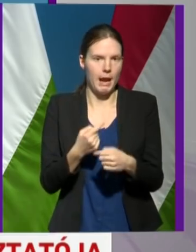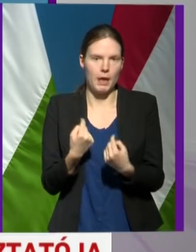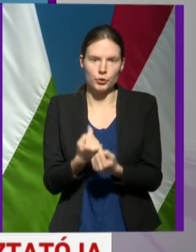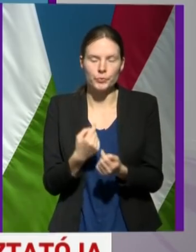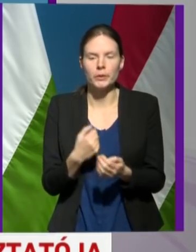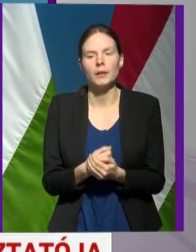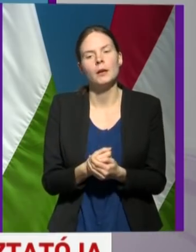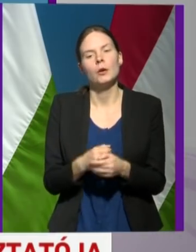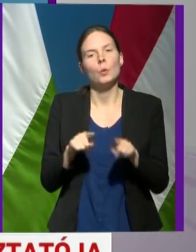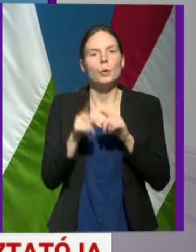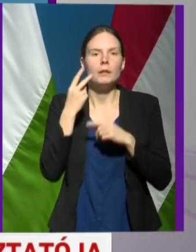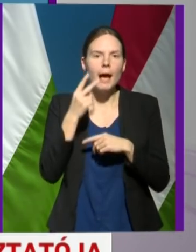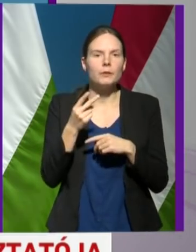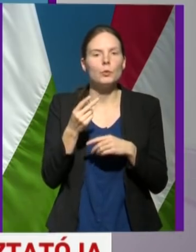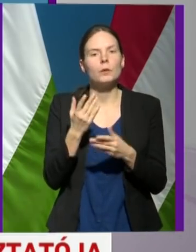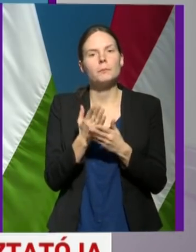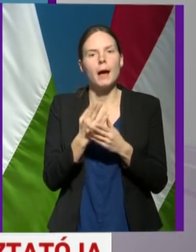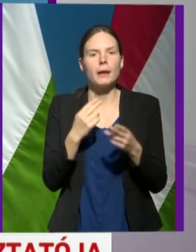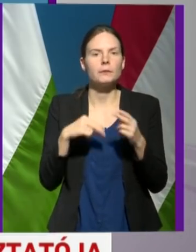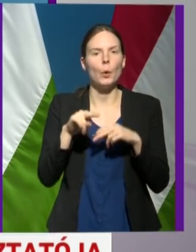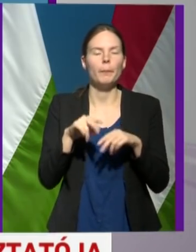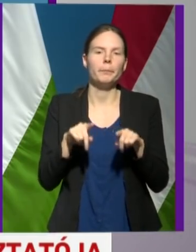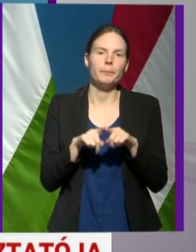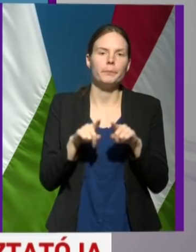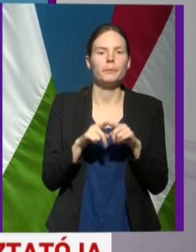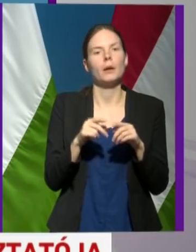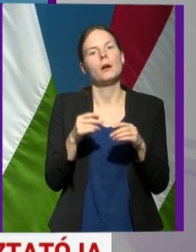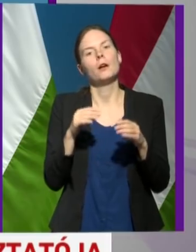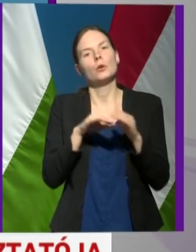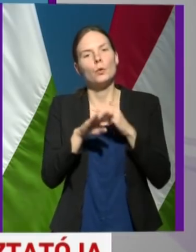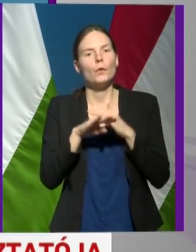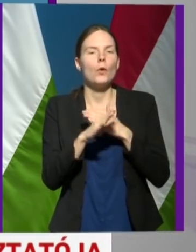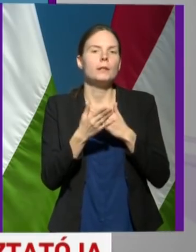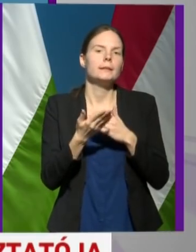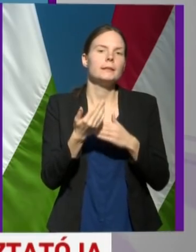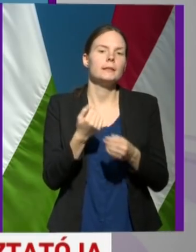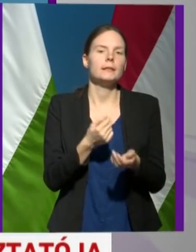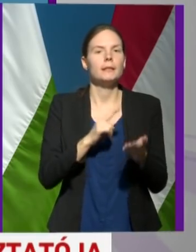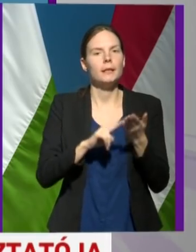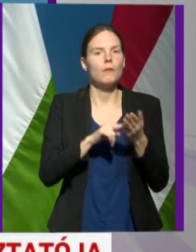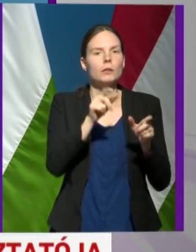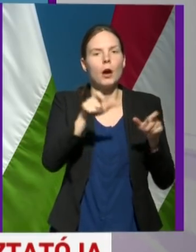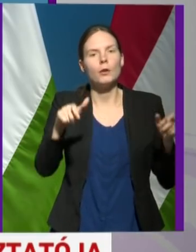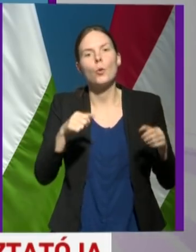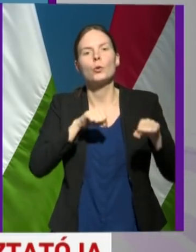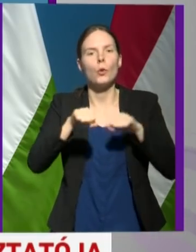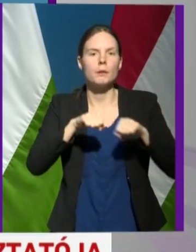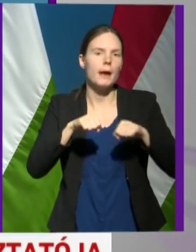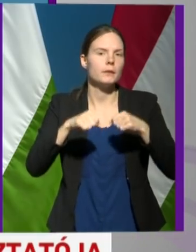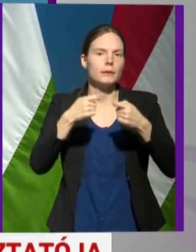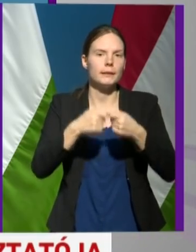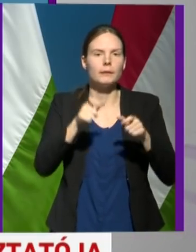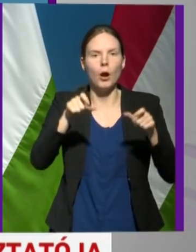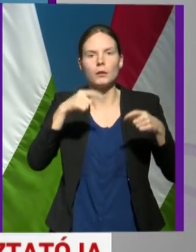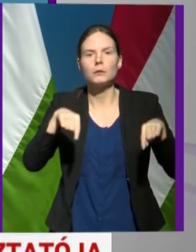több közjogi méltóság, egyre több külföldi kormányzati tag jelenti be, hogy